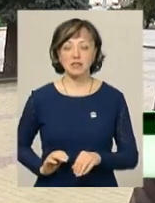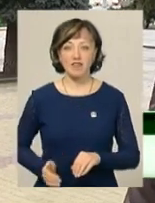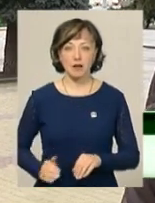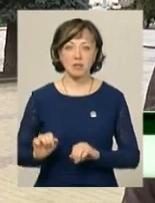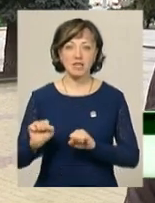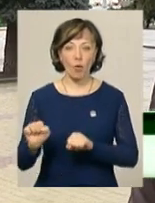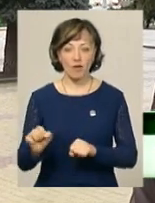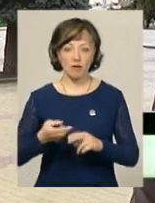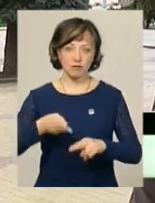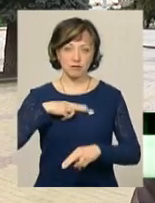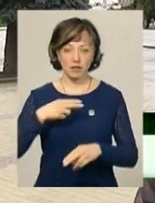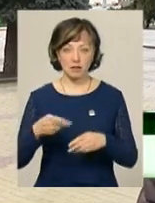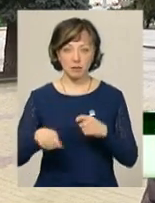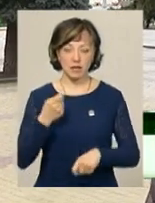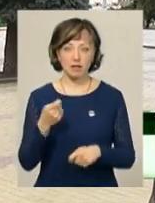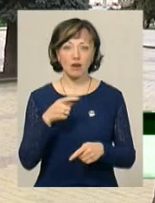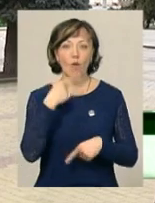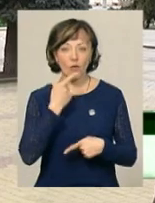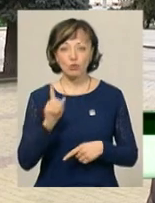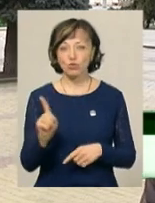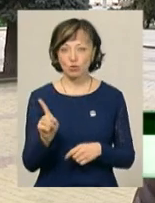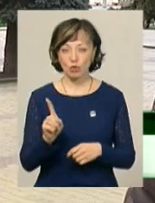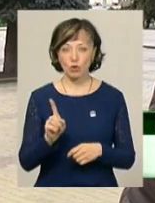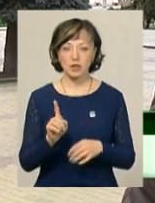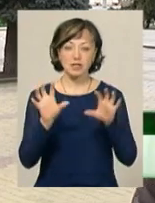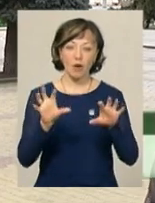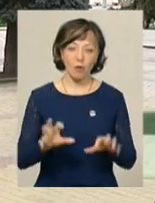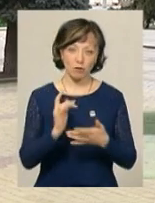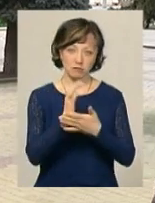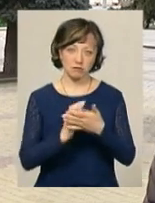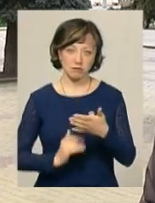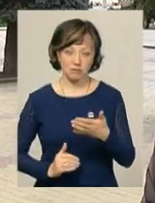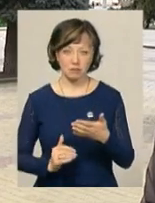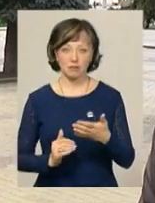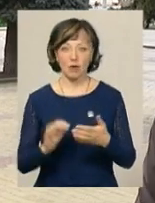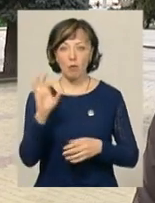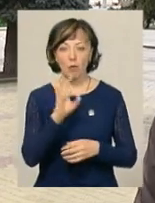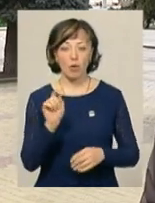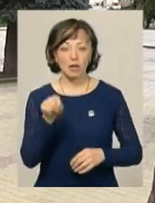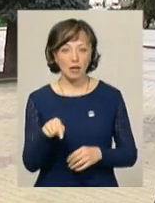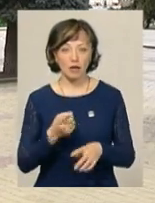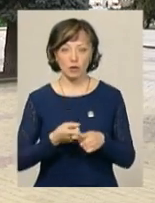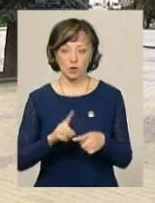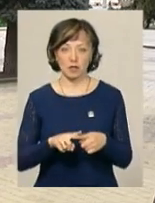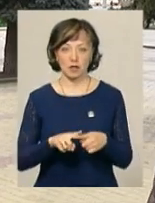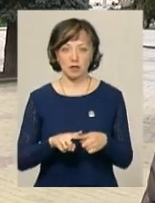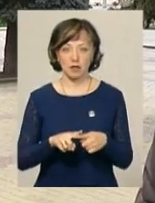відшкодувати мої збитки, мотивуючи це законними і підзаконними актами про те, що даний